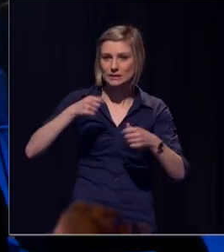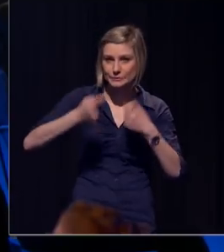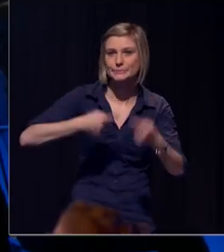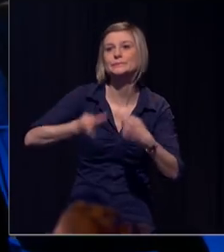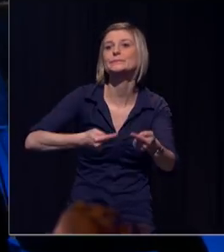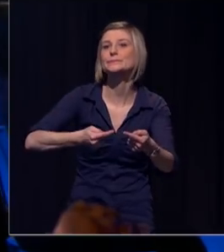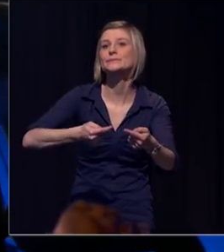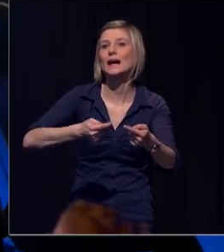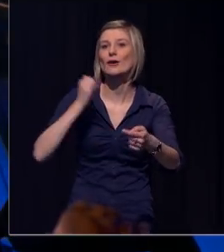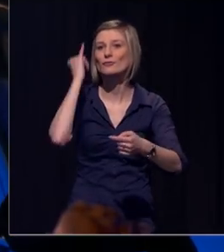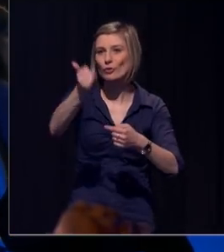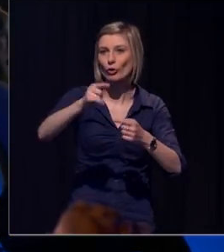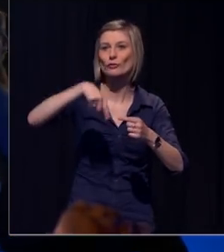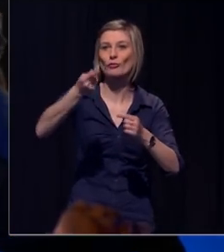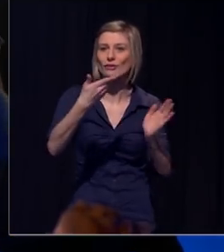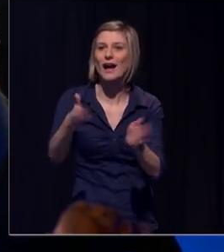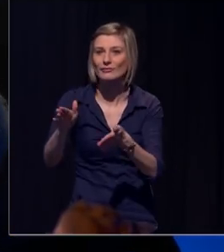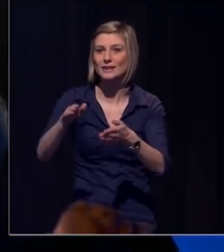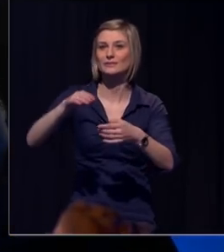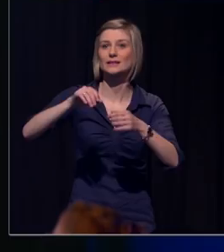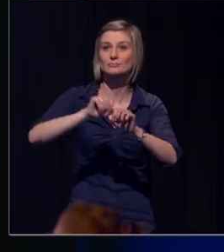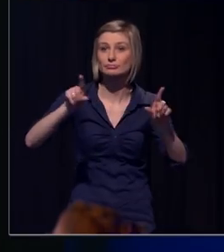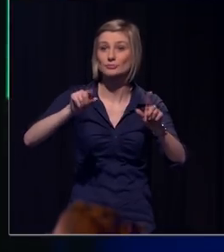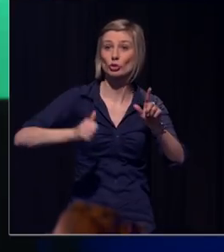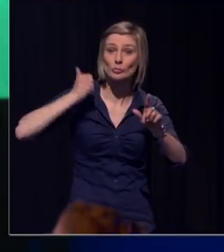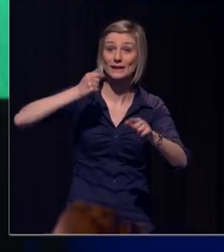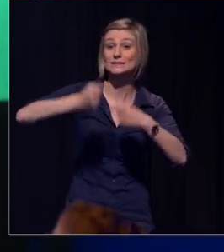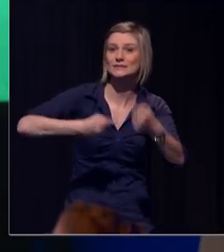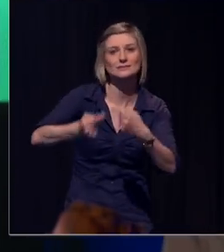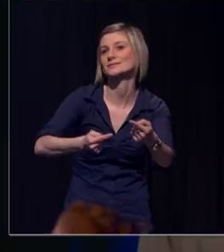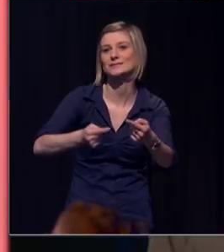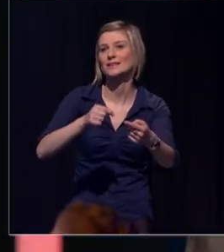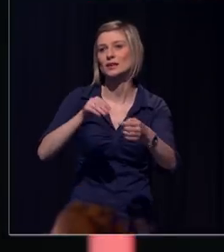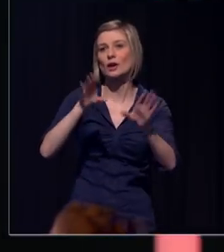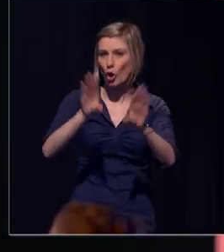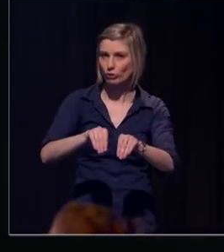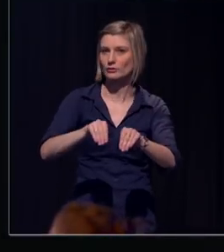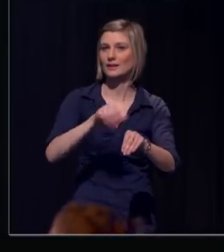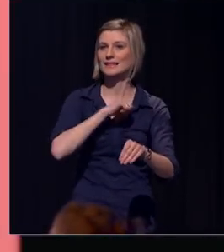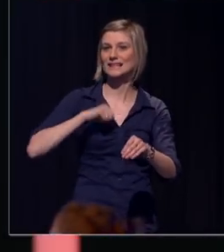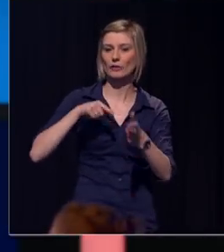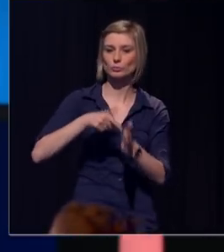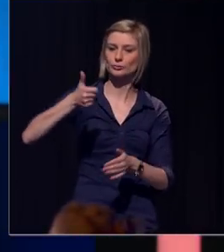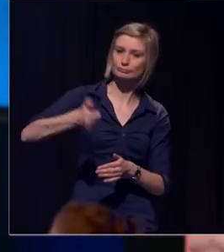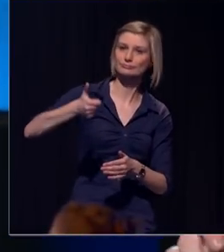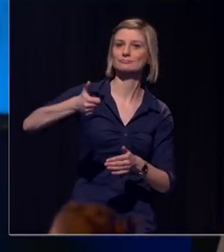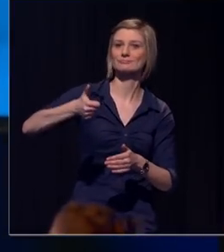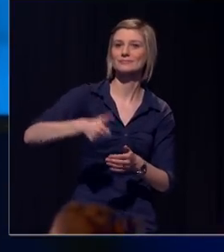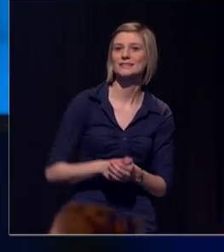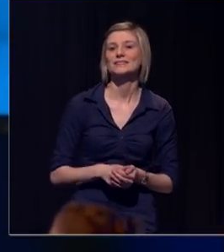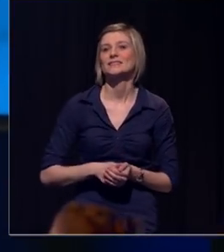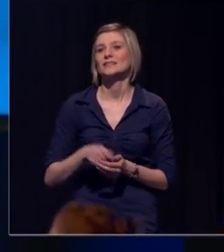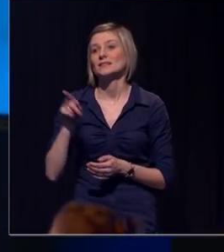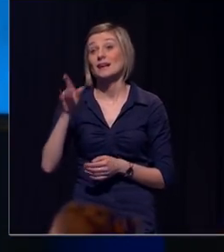volgende aflevering bekijkt en niet dat Netflix door je strot ramt. Mijn laatste tip. Heel veel